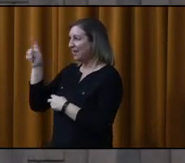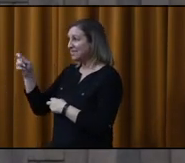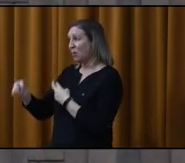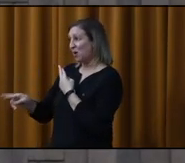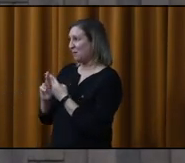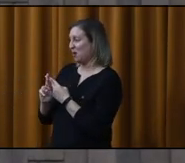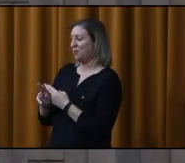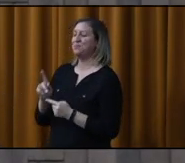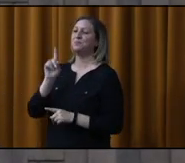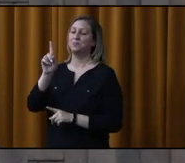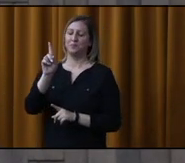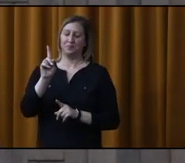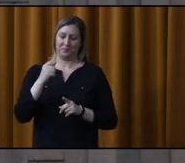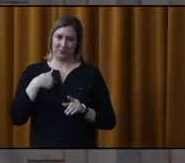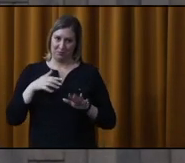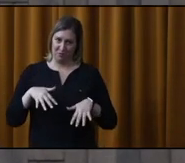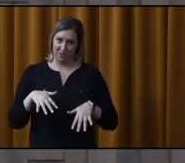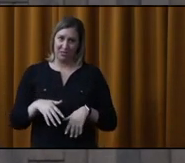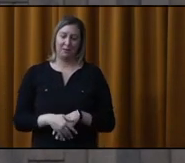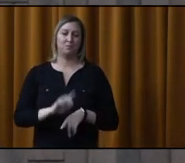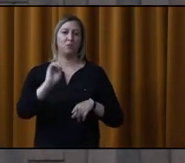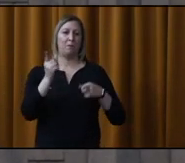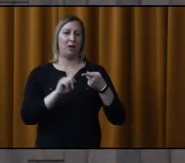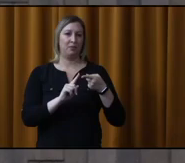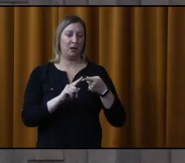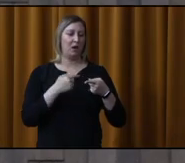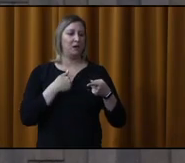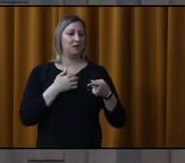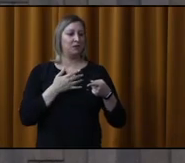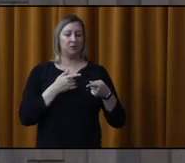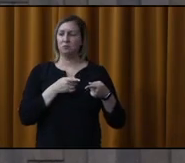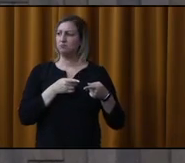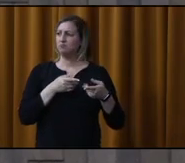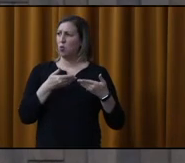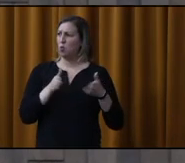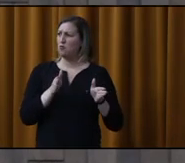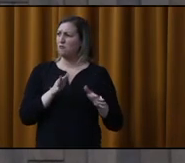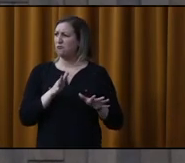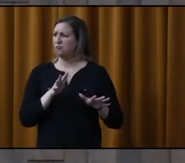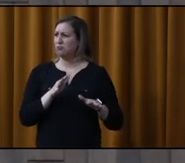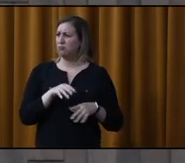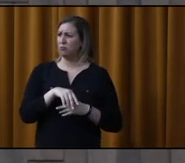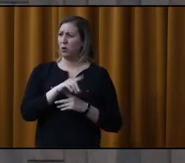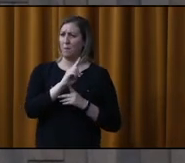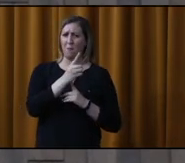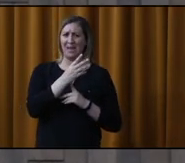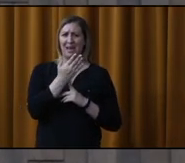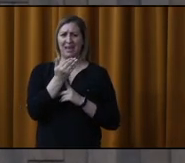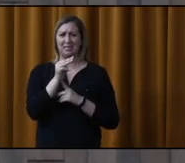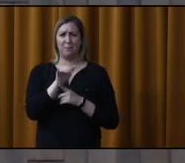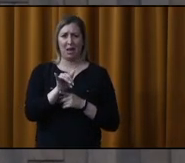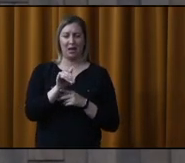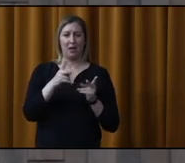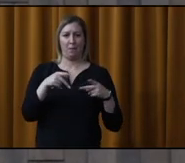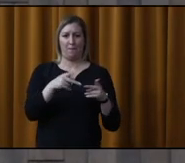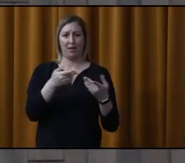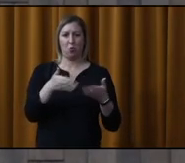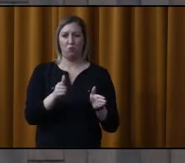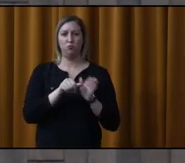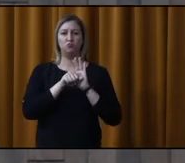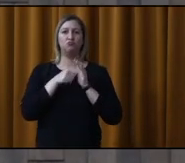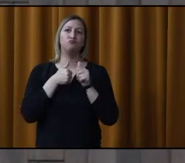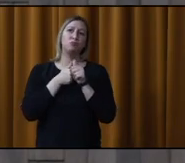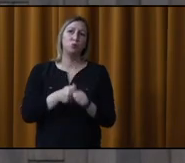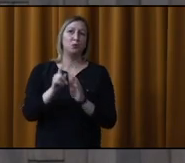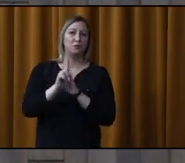'on s'est dit, c'est, premièrement, on a eu un… Normalement, on ouvre entre le 1er et le 15 mai nos parcs selon la température.